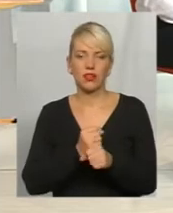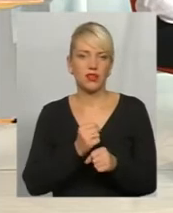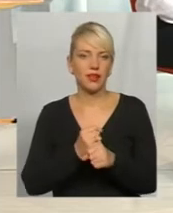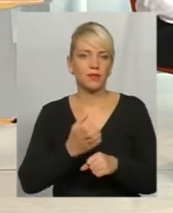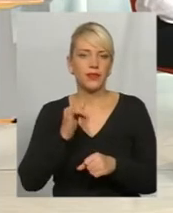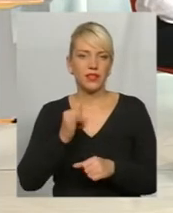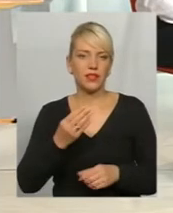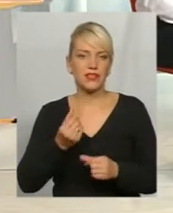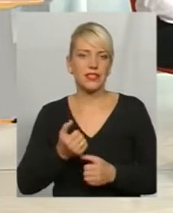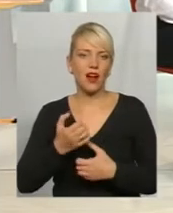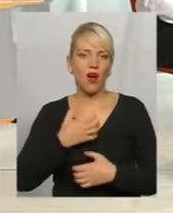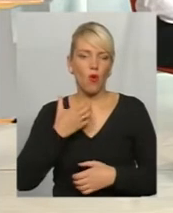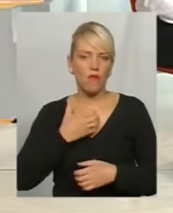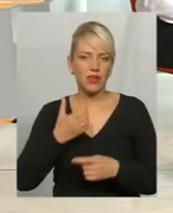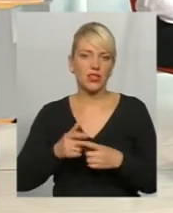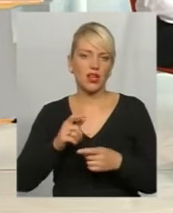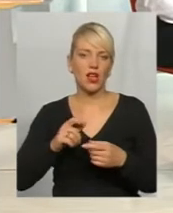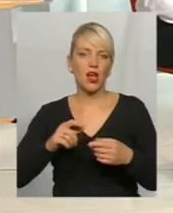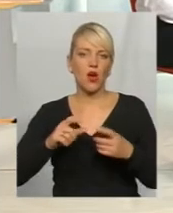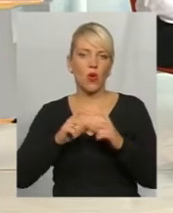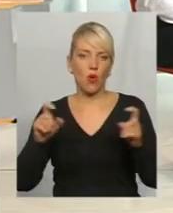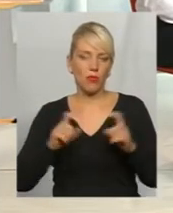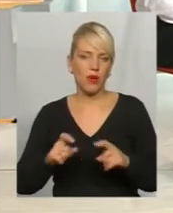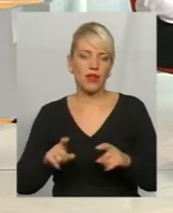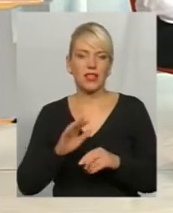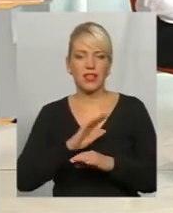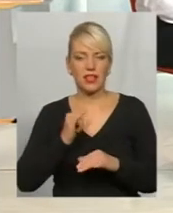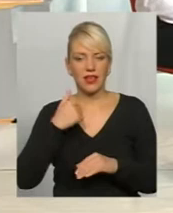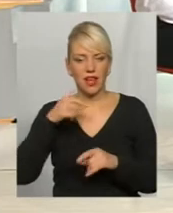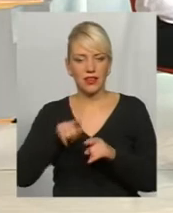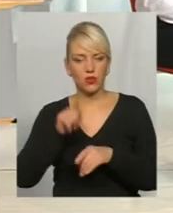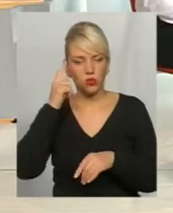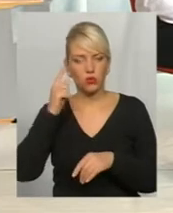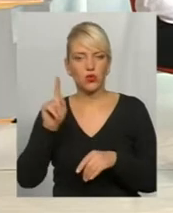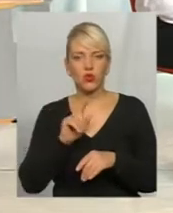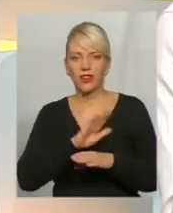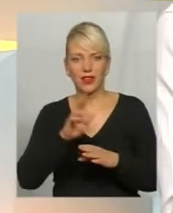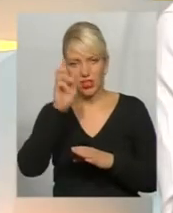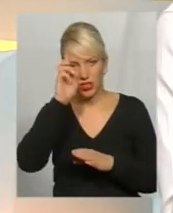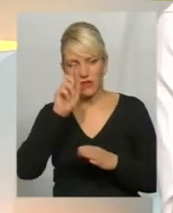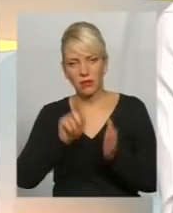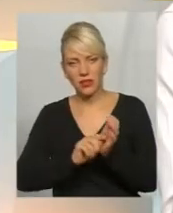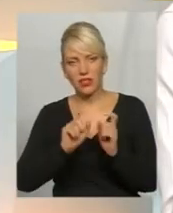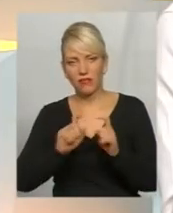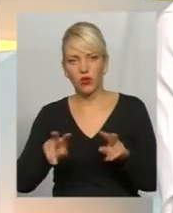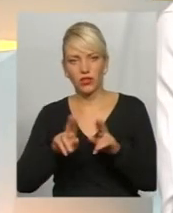компаніях, і, я так думаю, що в недержавних пенсійних фондах також. Так само. Тобто ціль і в держави,